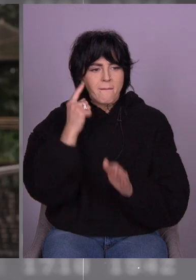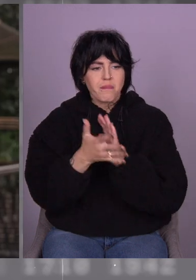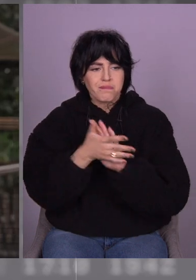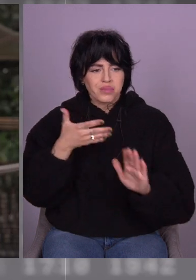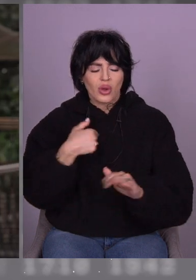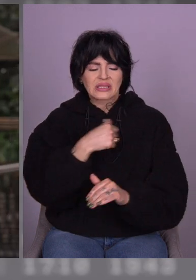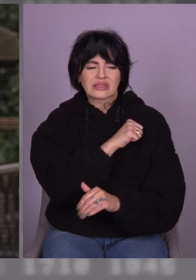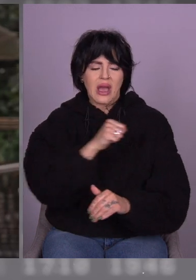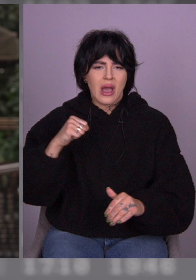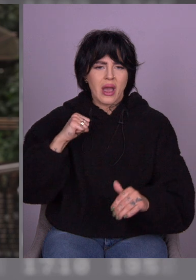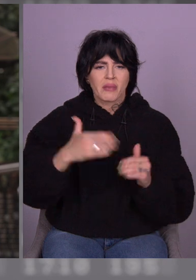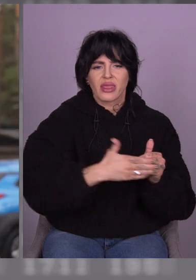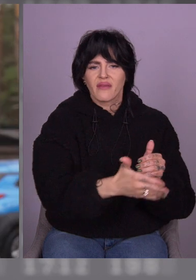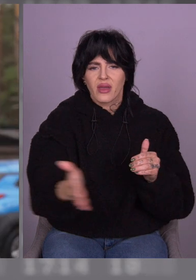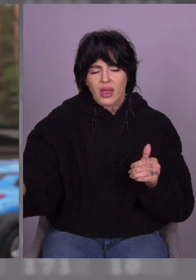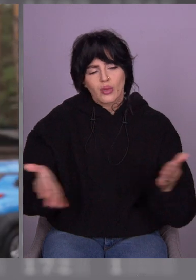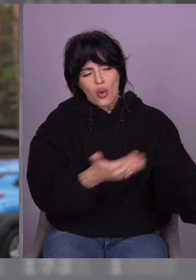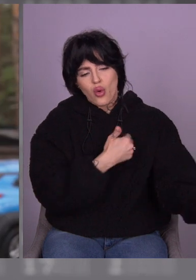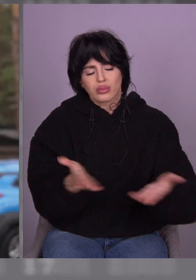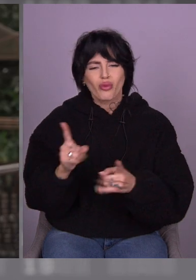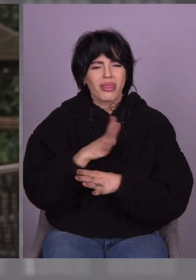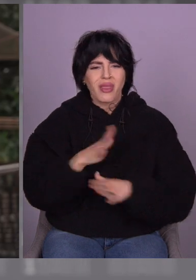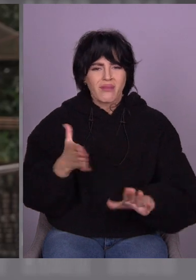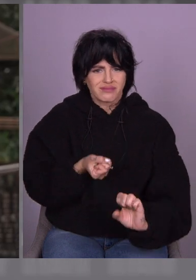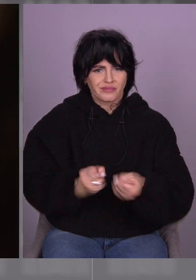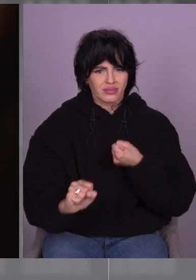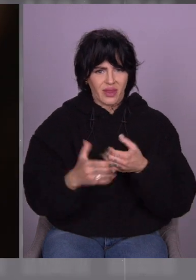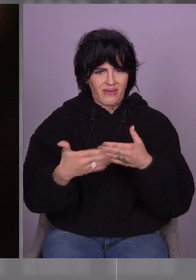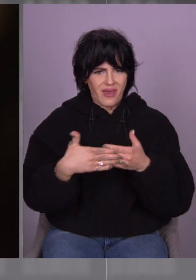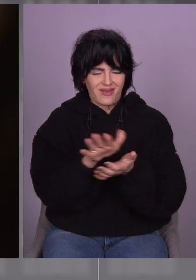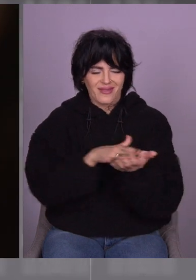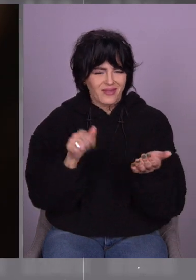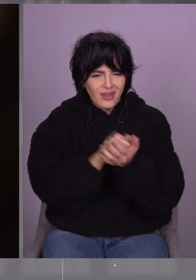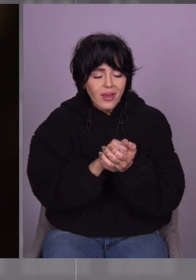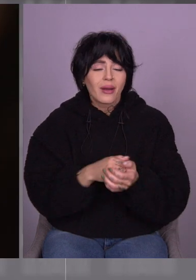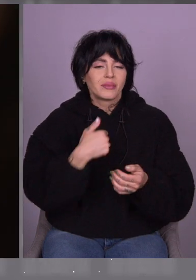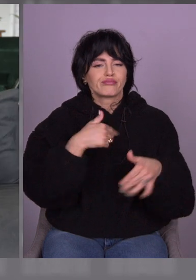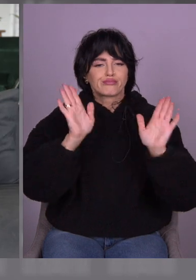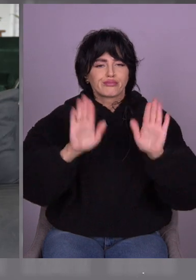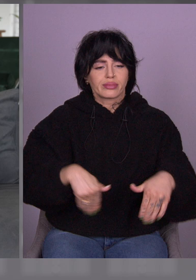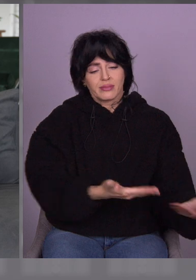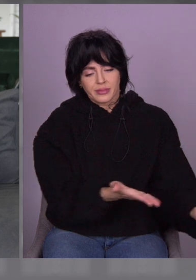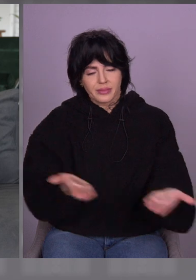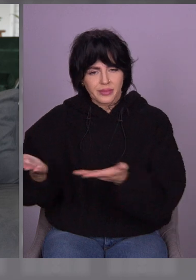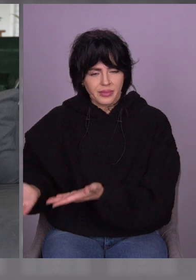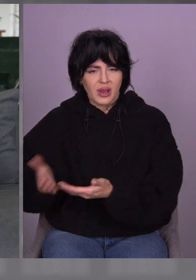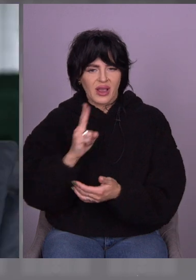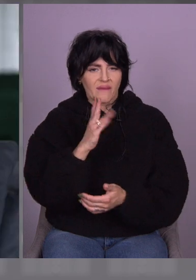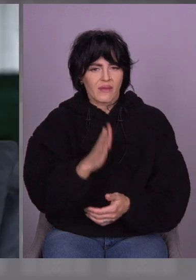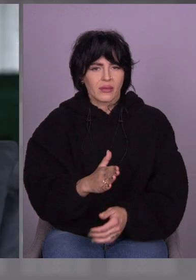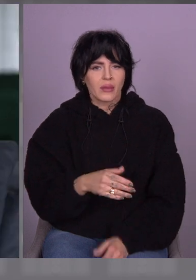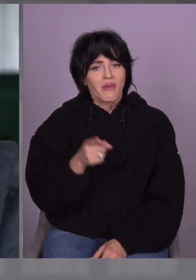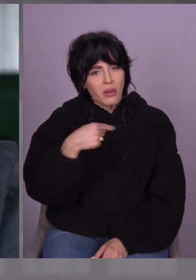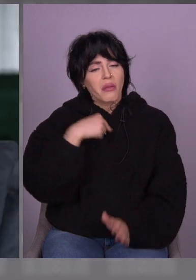відкрив двері, заходить і так далі. Тобто ваші двері не вибили? Не вибили. Ви відкрили їх самості. Ой, оце я не знала,